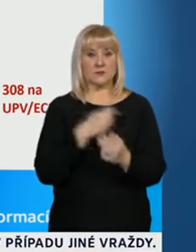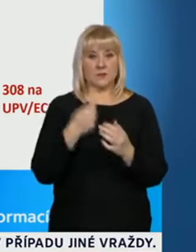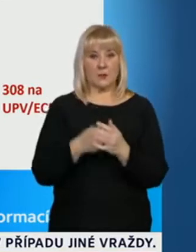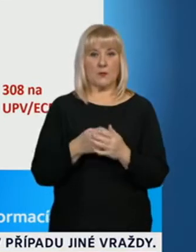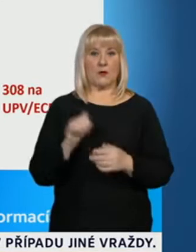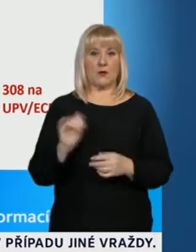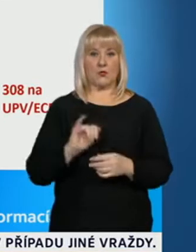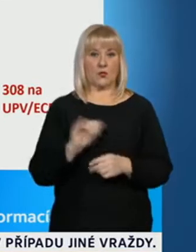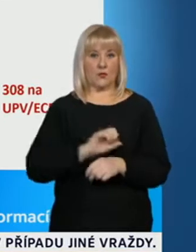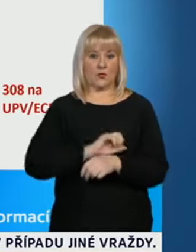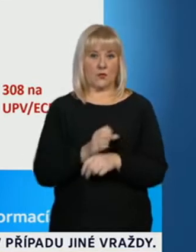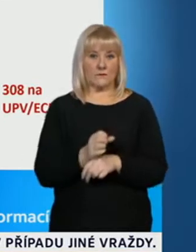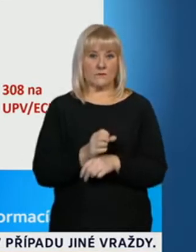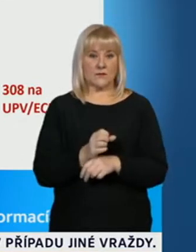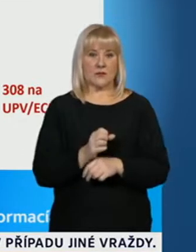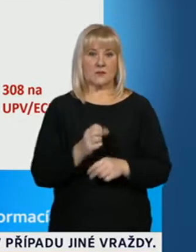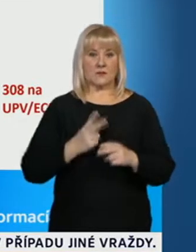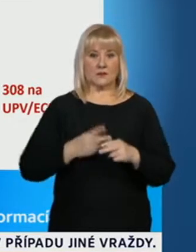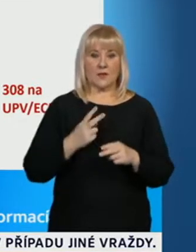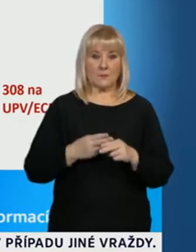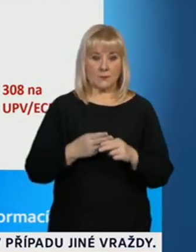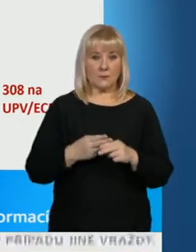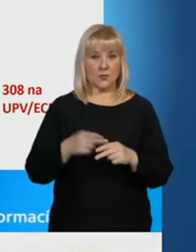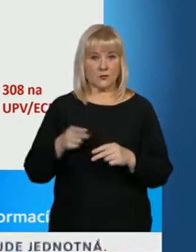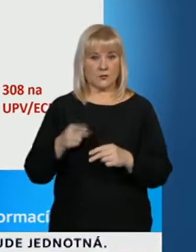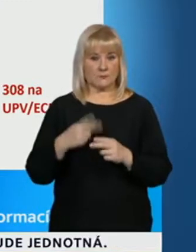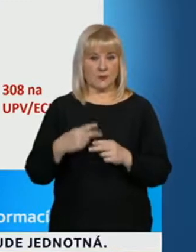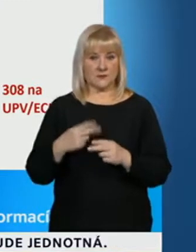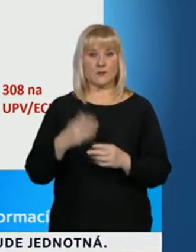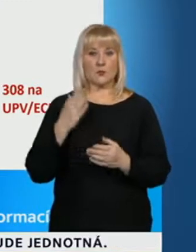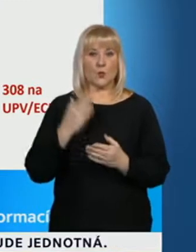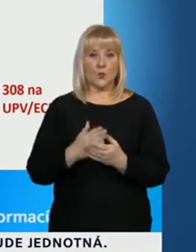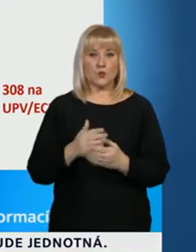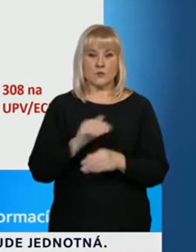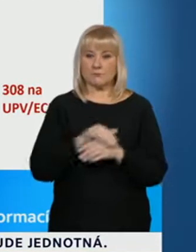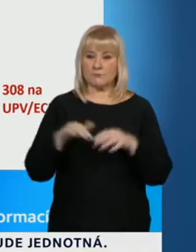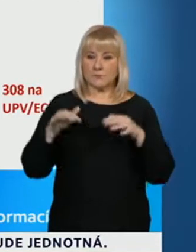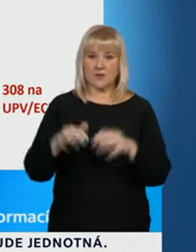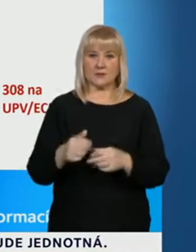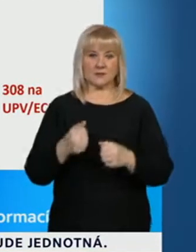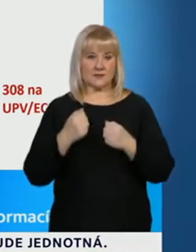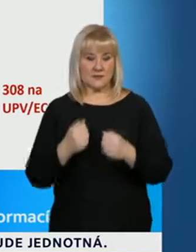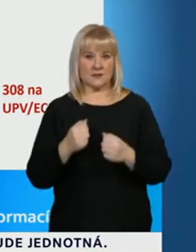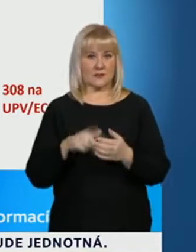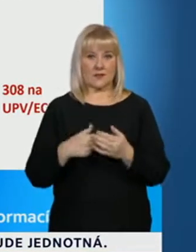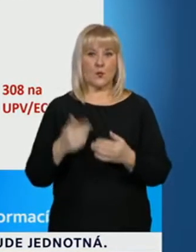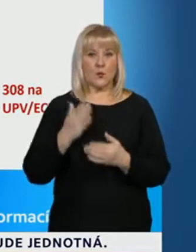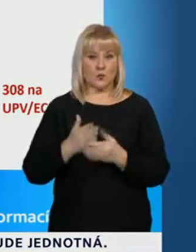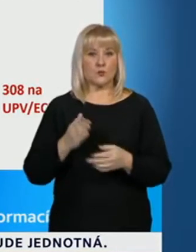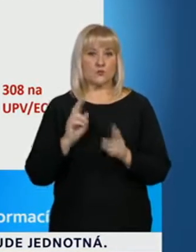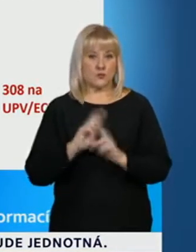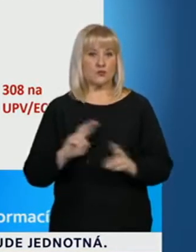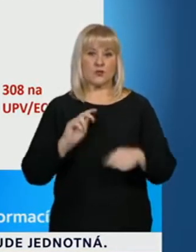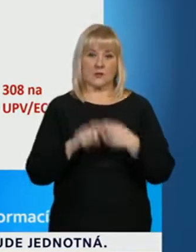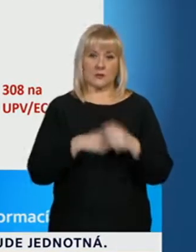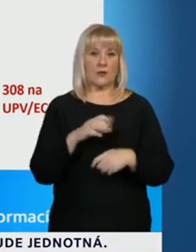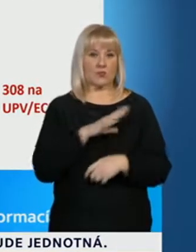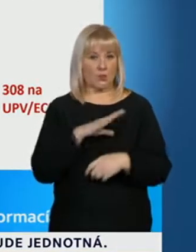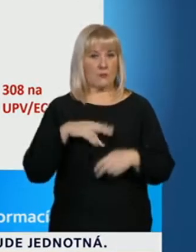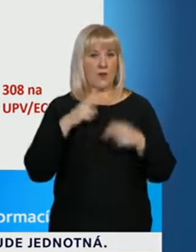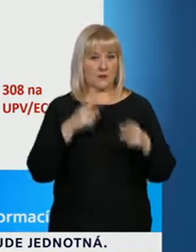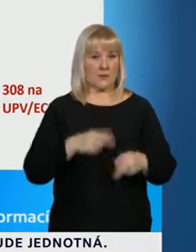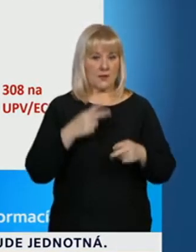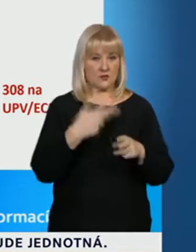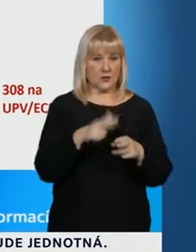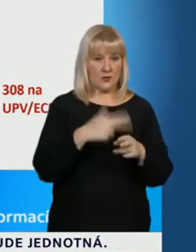covidové hospitalizace nezatěžovaly nebo nějak nebránily významně elektivní péči, ale samozřejmě to